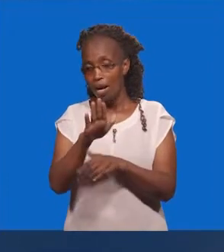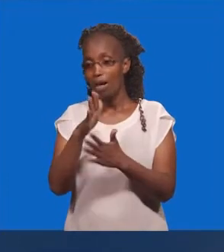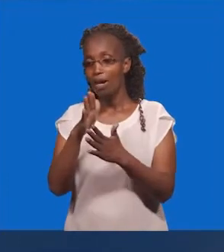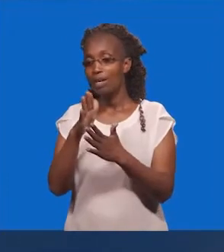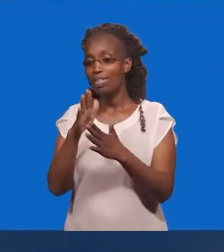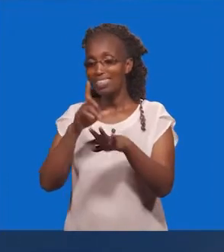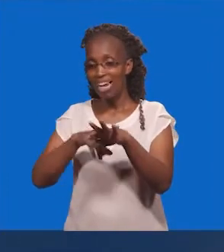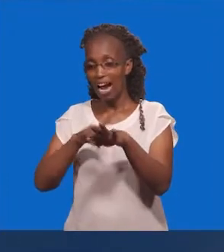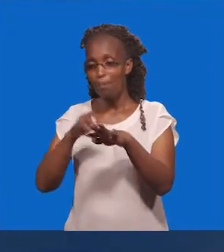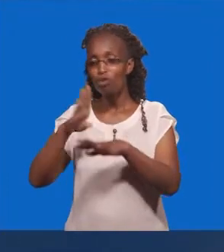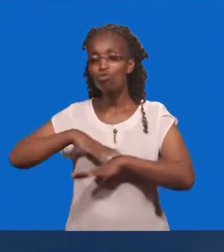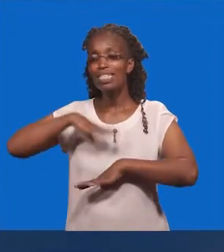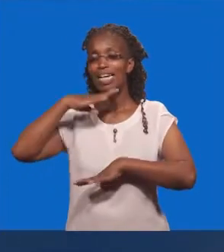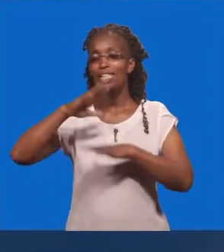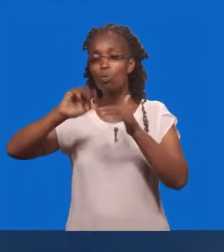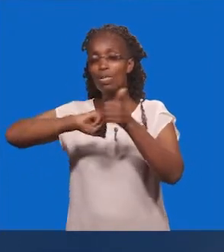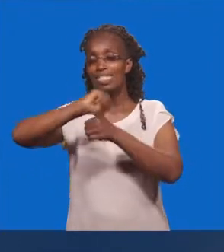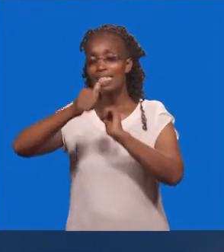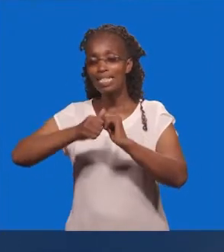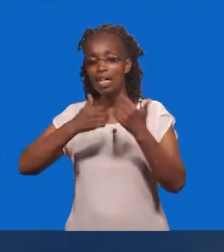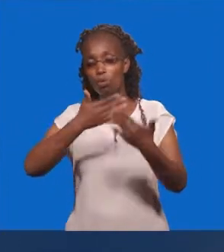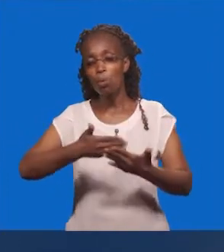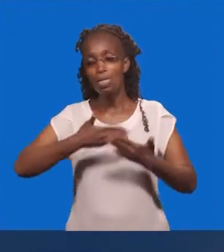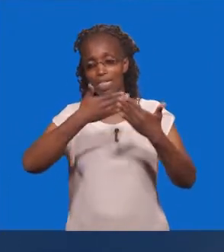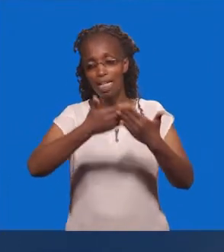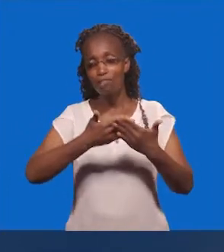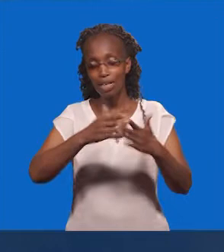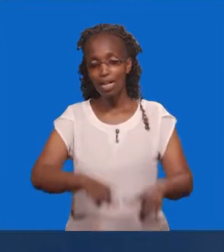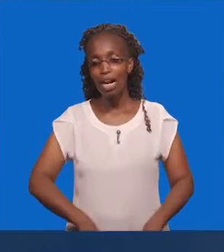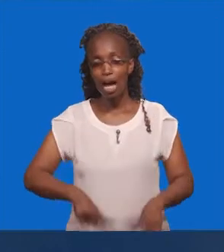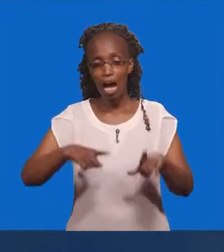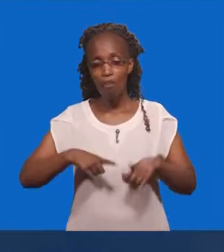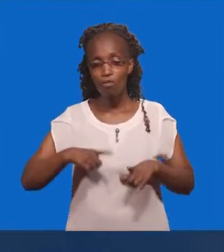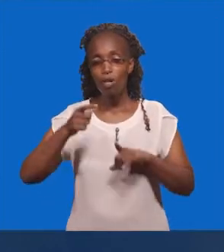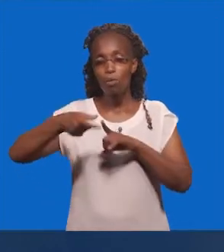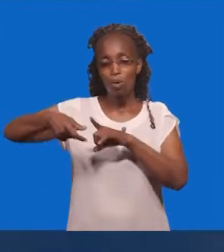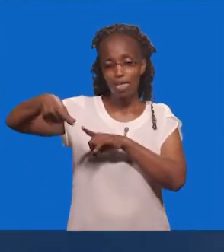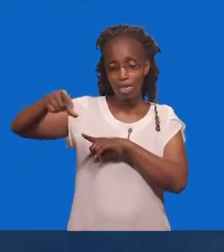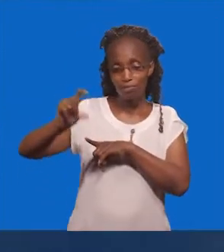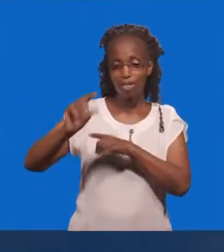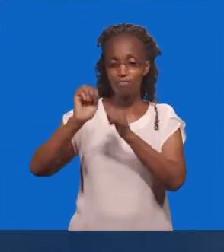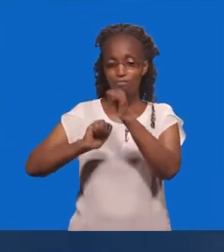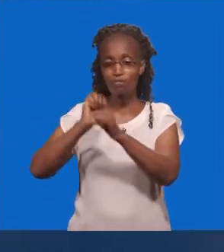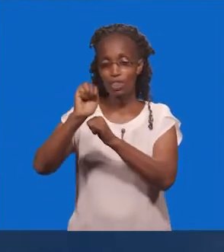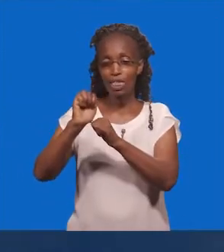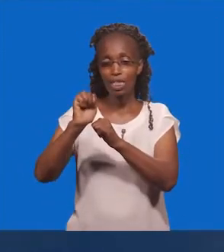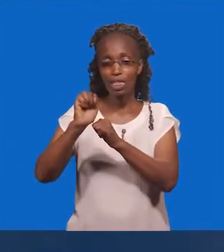Ya Kifo Ikaweza Kungeuka Ikawa Ni Uwai Akaweza Kuongeze Wa Miaka Kumi Na Mitano